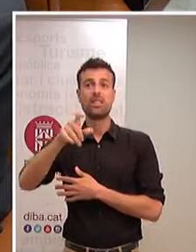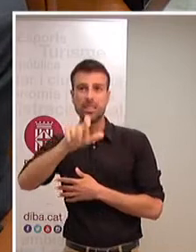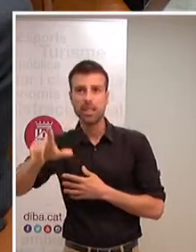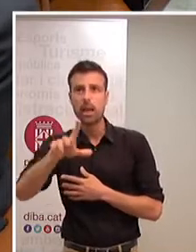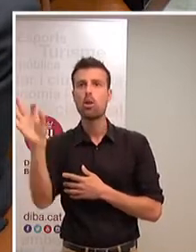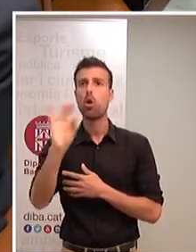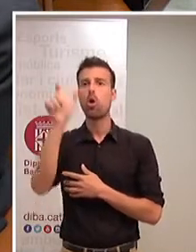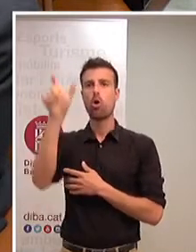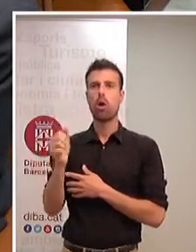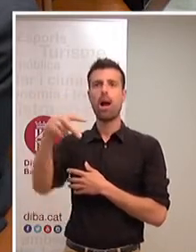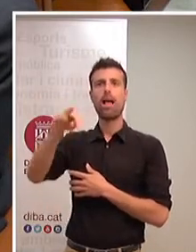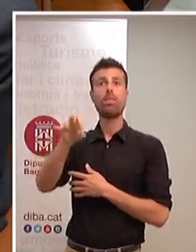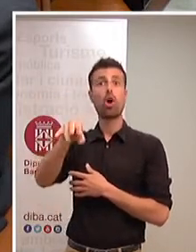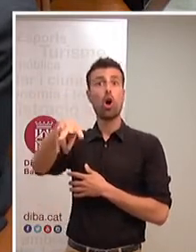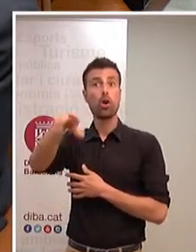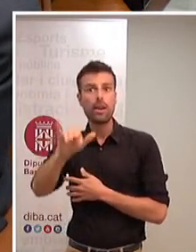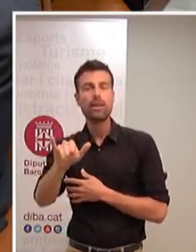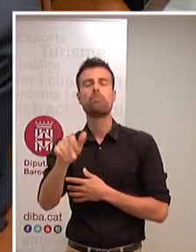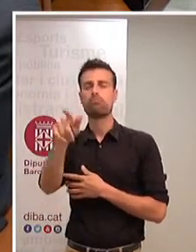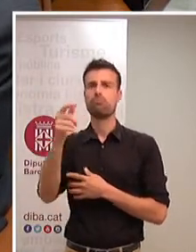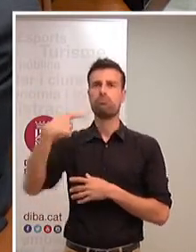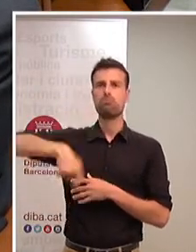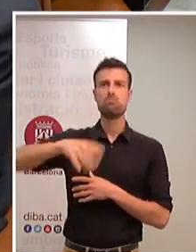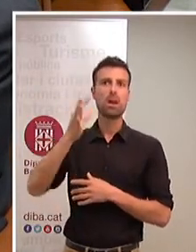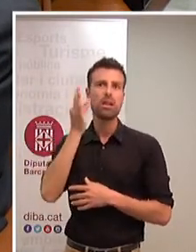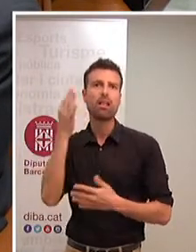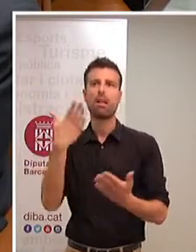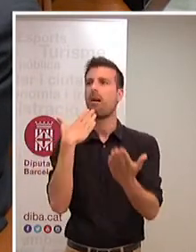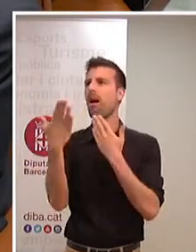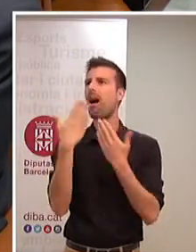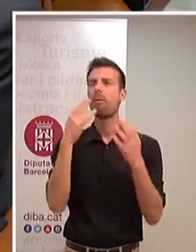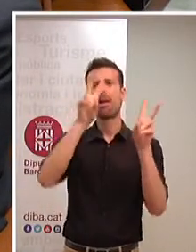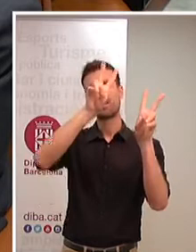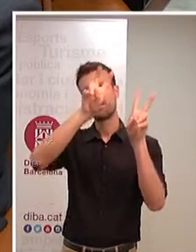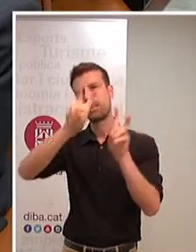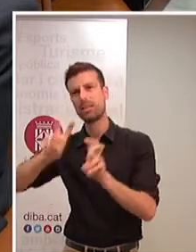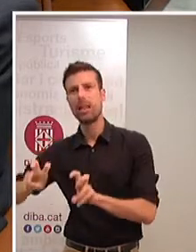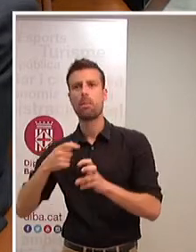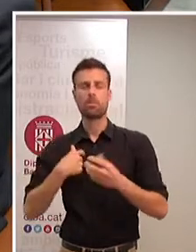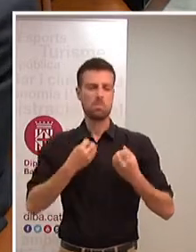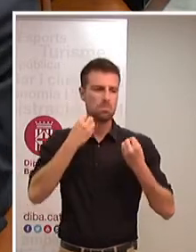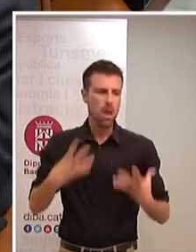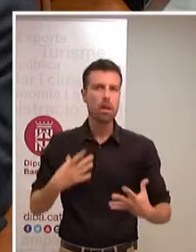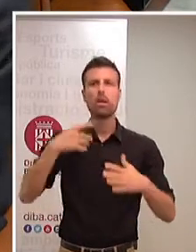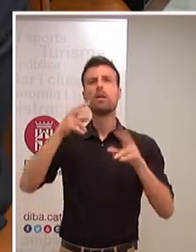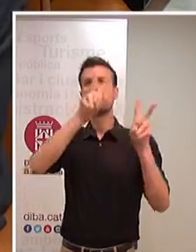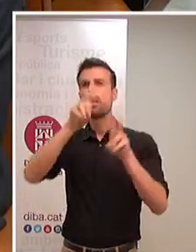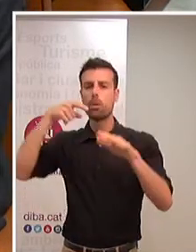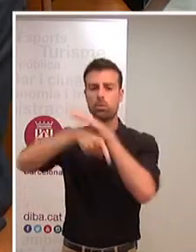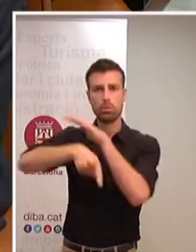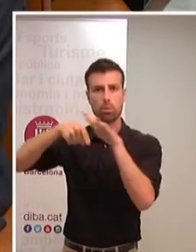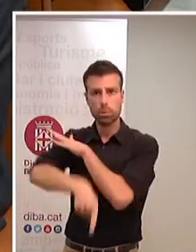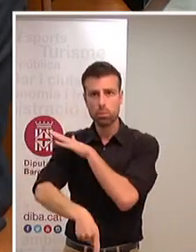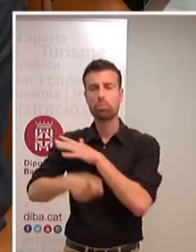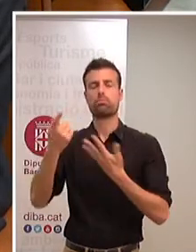constantment aquest tema ho ha tingut molt clar i hem pogut parlar en moltes qüestions i poder-ho aprofundir perquè hi havia una convicció